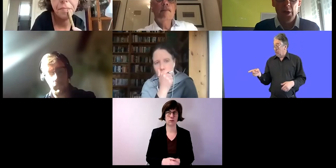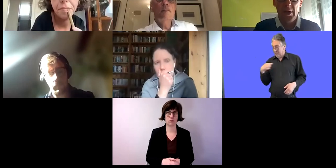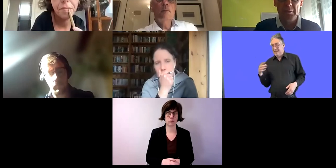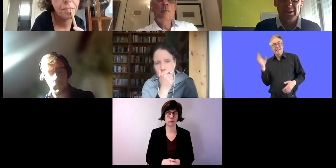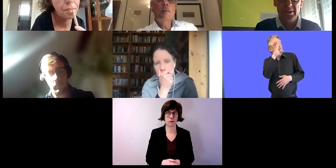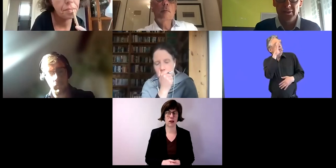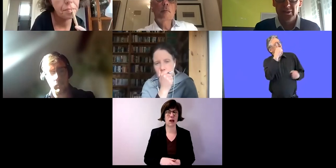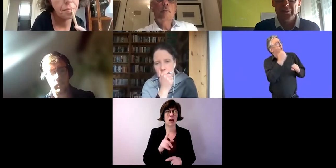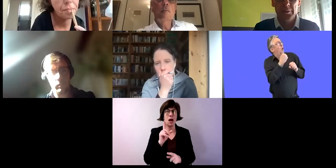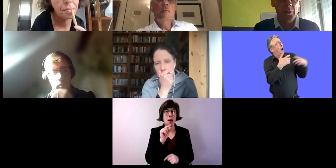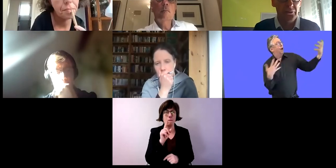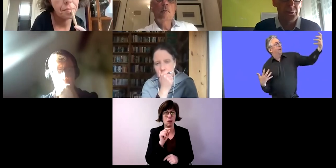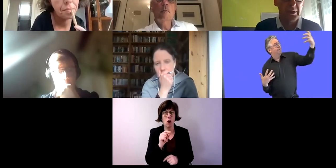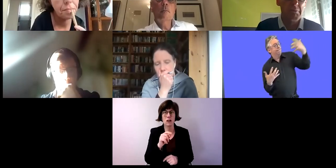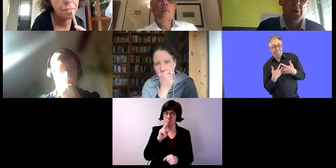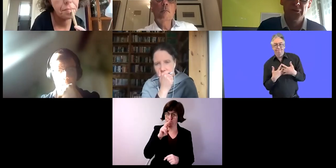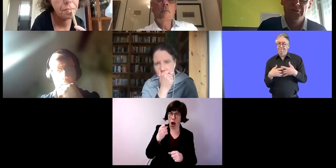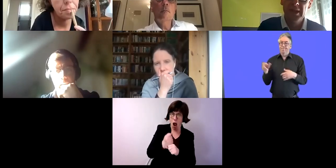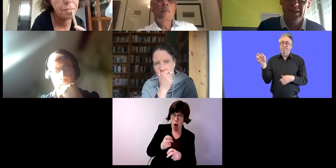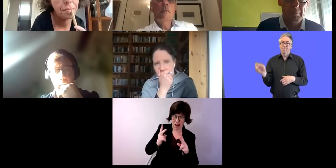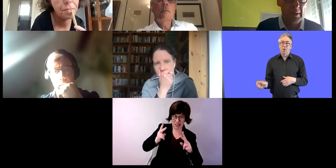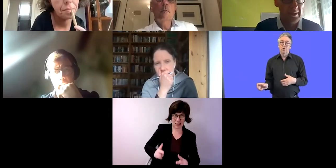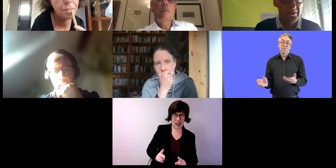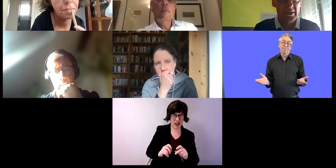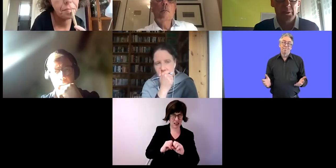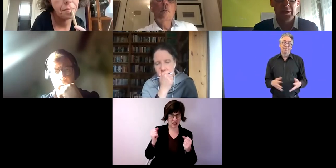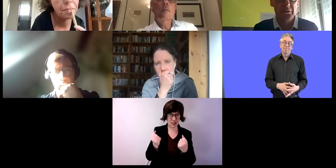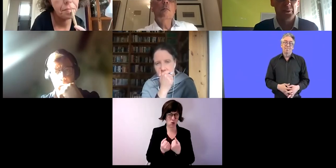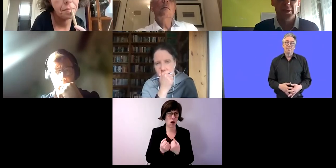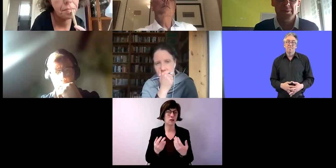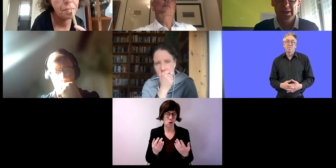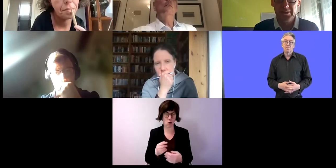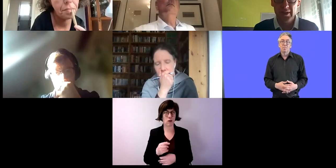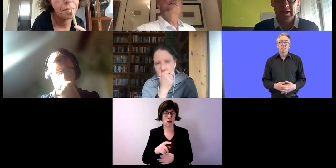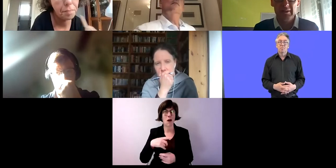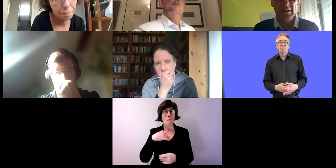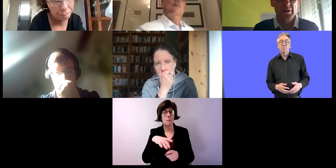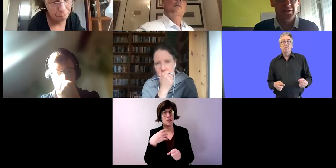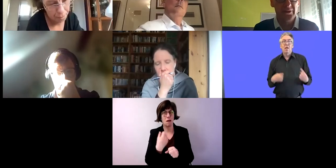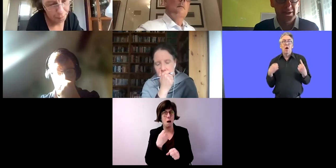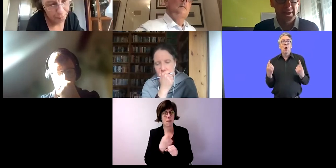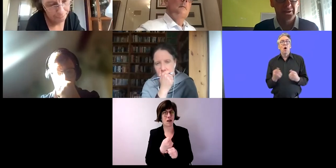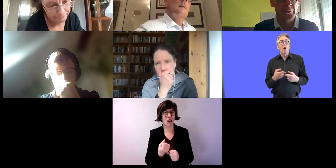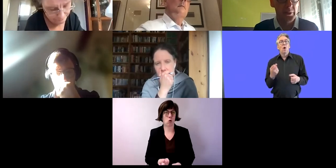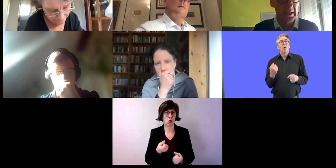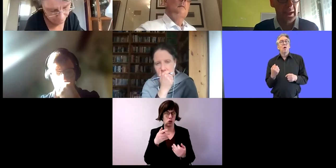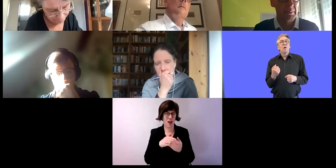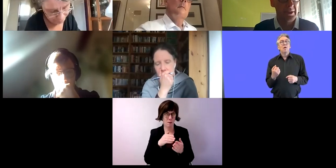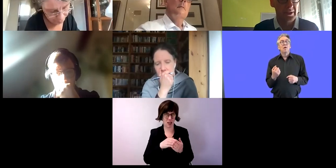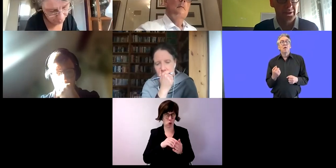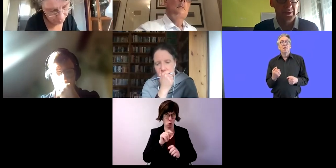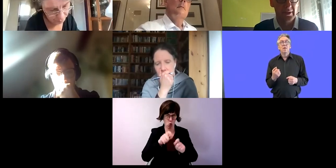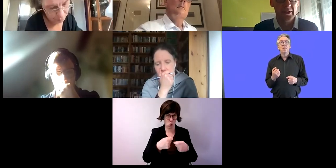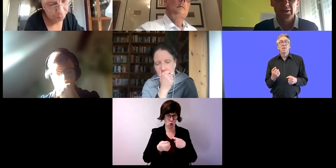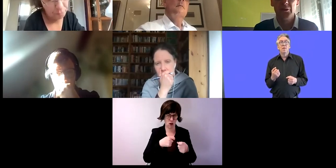Aus Sicht des Arbeitsrechts ist es so, dass all unsere Beschäftigungen, auch die mit den schwersten Behinderungen in diesen Unternehmen